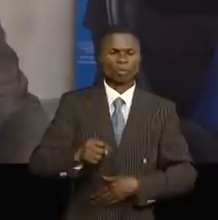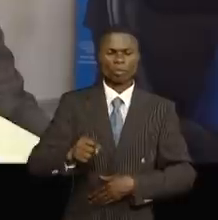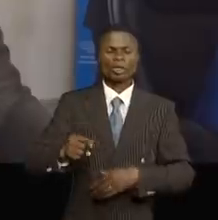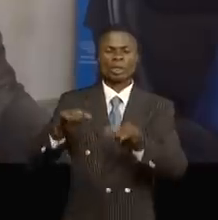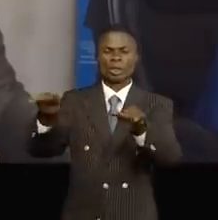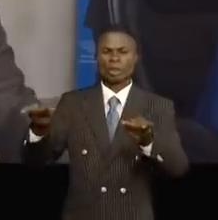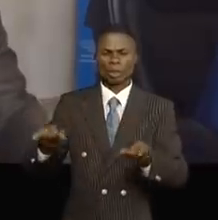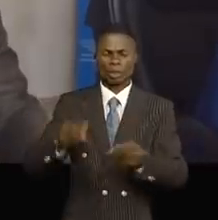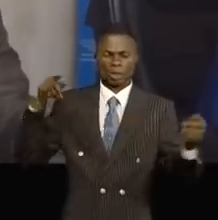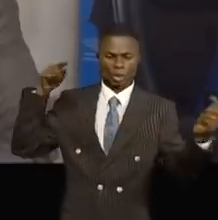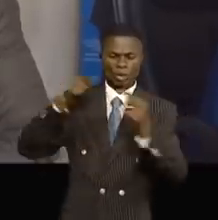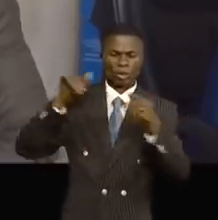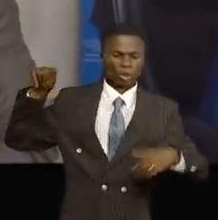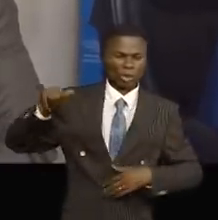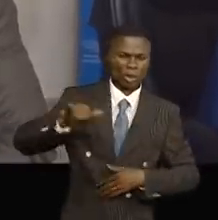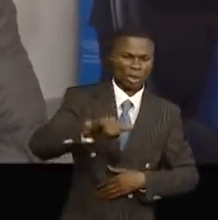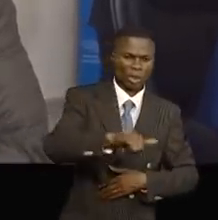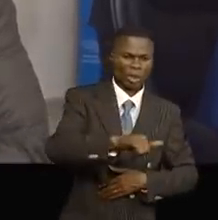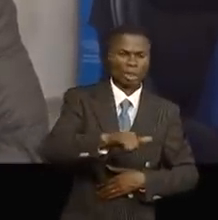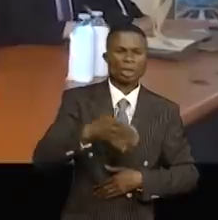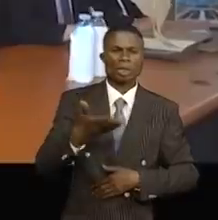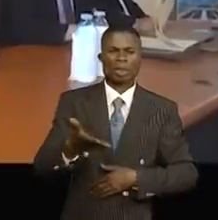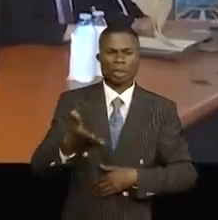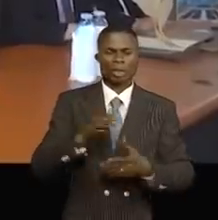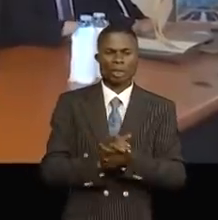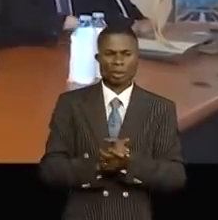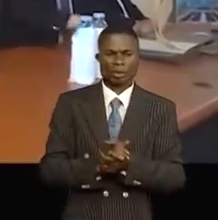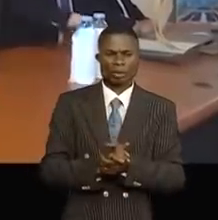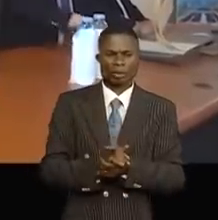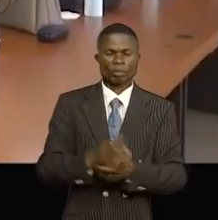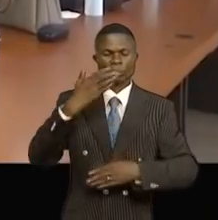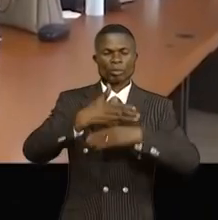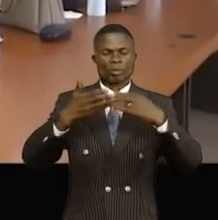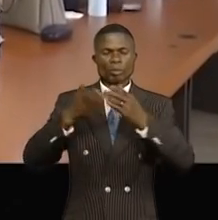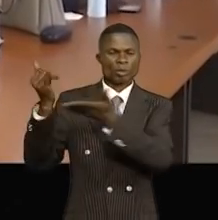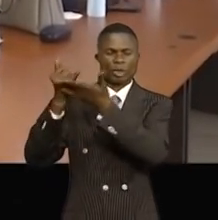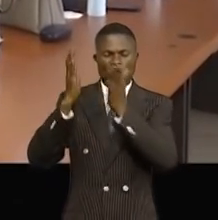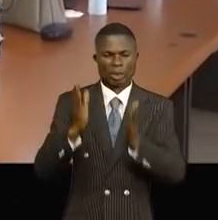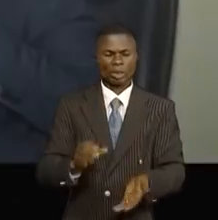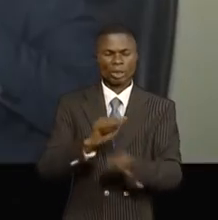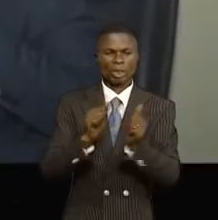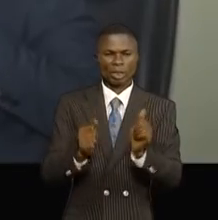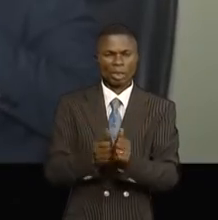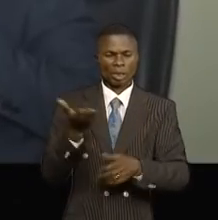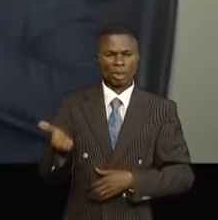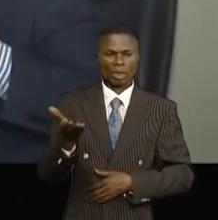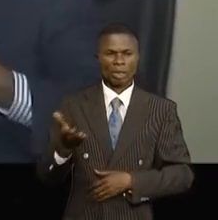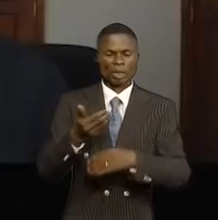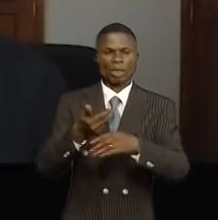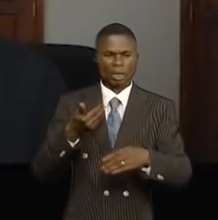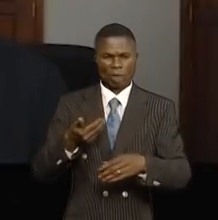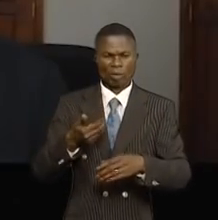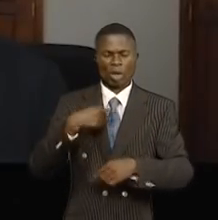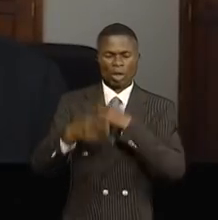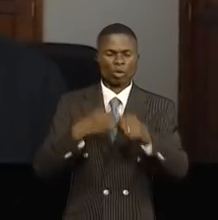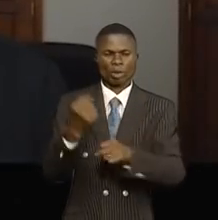à l'aéroport, 15 kilomètres. Pour l'investisseur, tout est question de dernier réglage avant le déploiement.